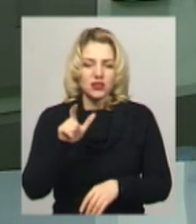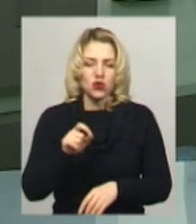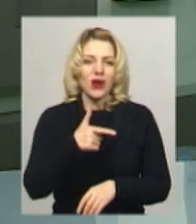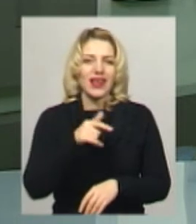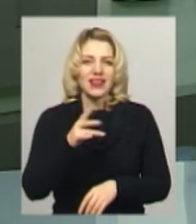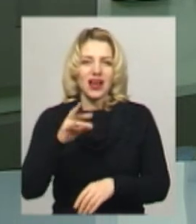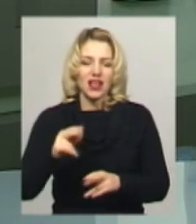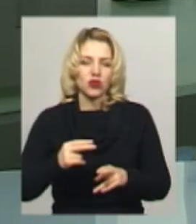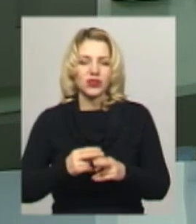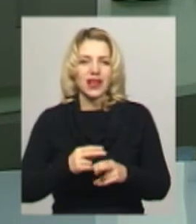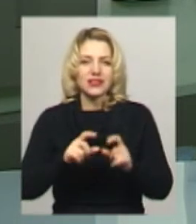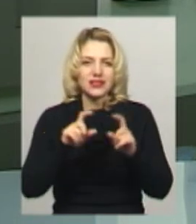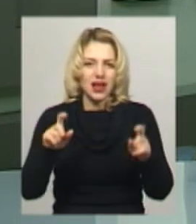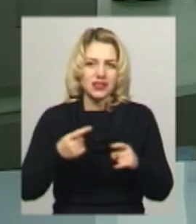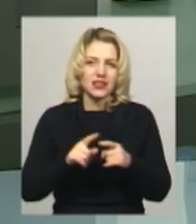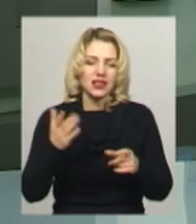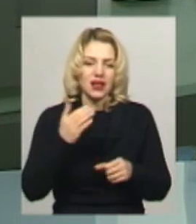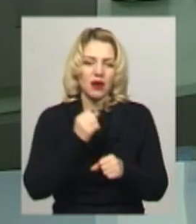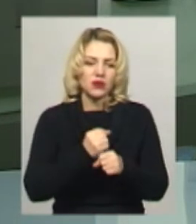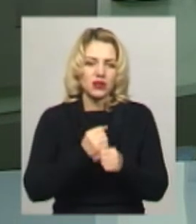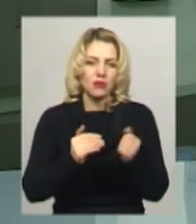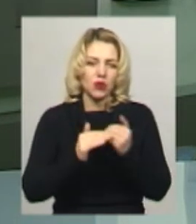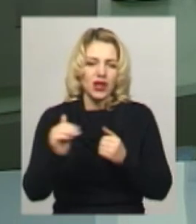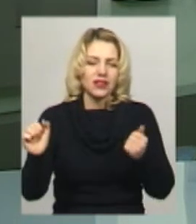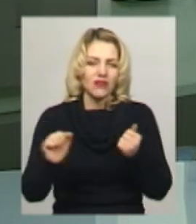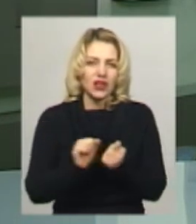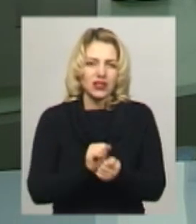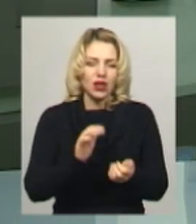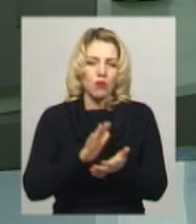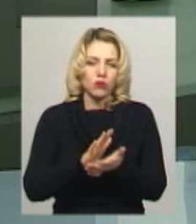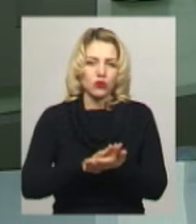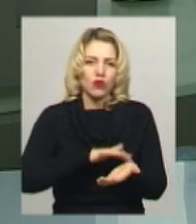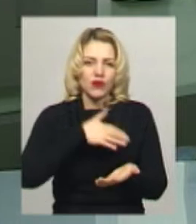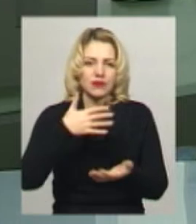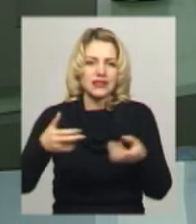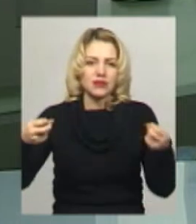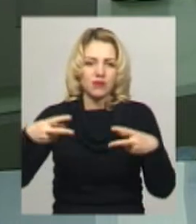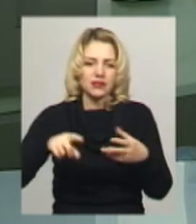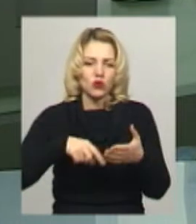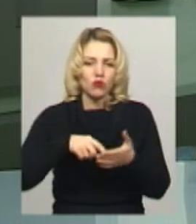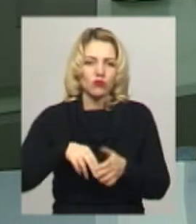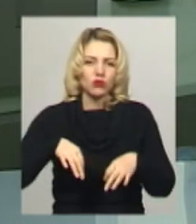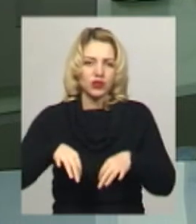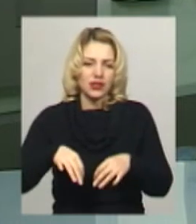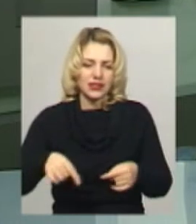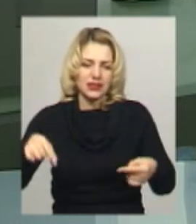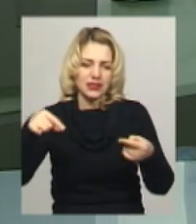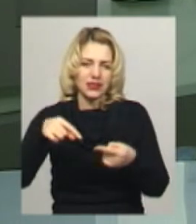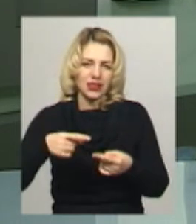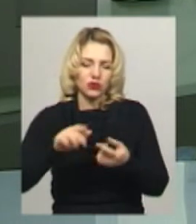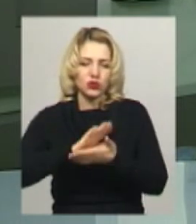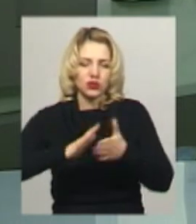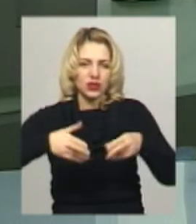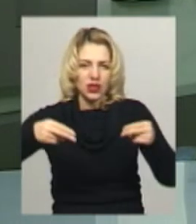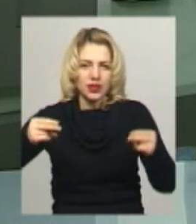котра працює на території полігону твердих побутових відходів у Хмельницькому «Спецкомунтрансу». Згідно з укладеною з комунальним